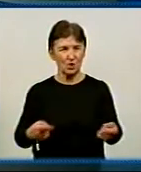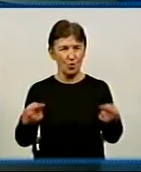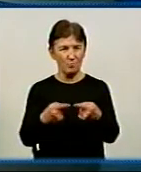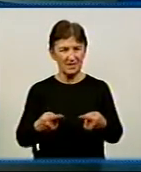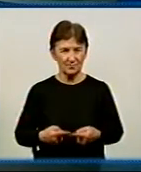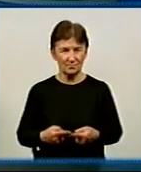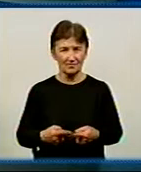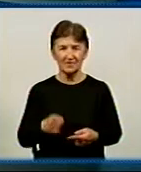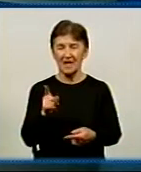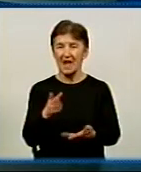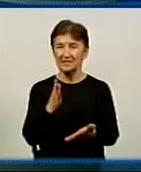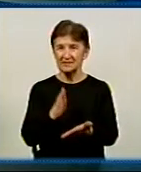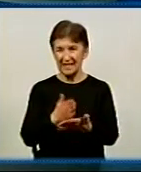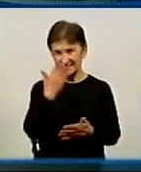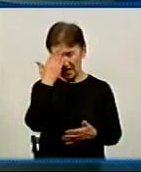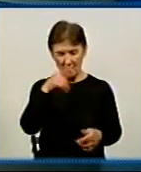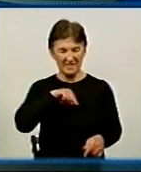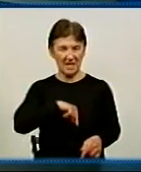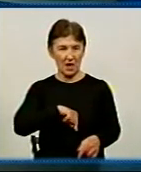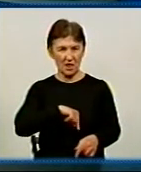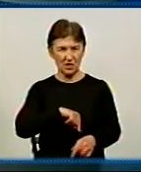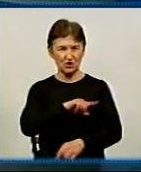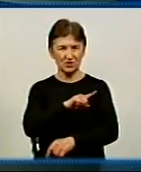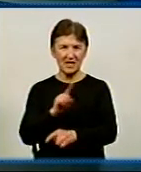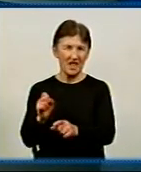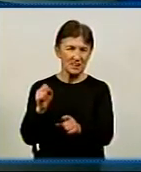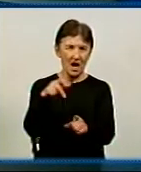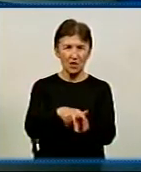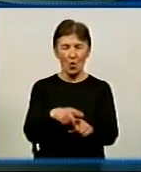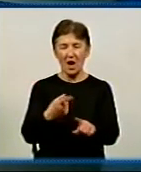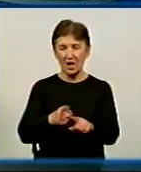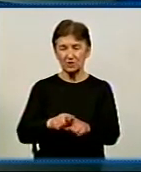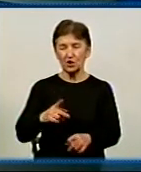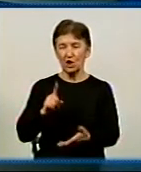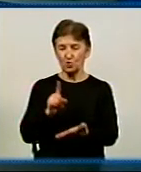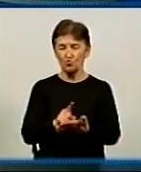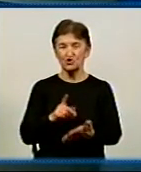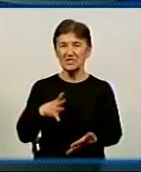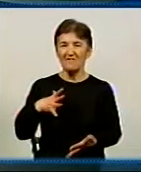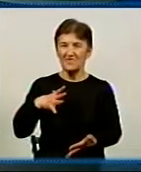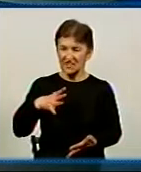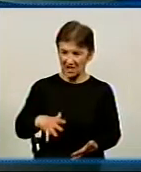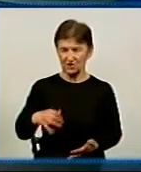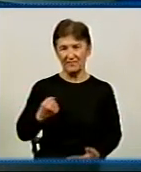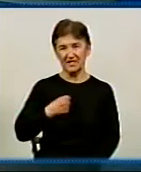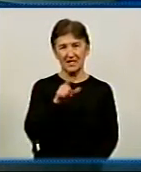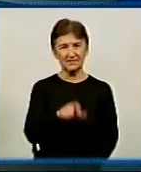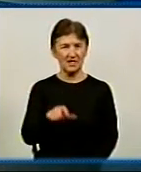звісно, є сильні психологічні нагрузки, які повинні зберіжати салдат. Якщо рані була там